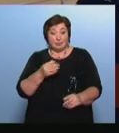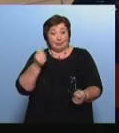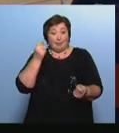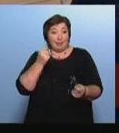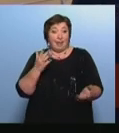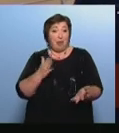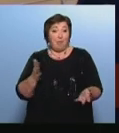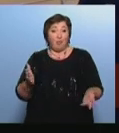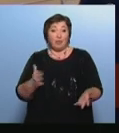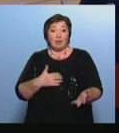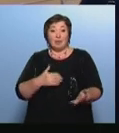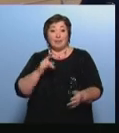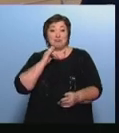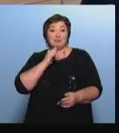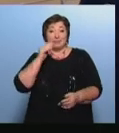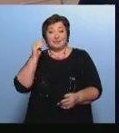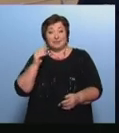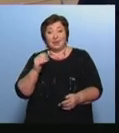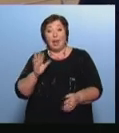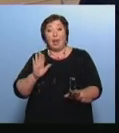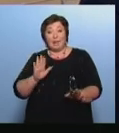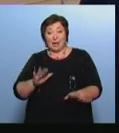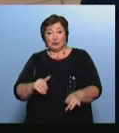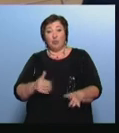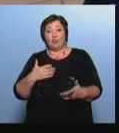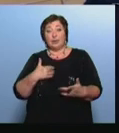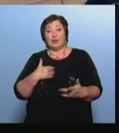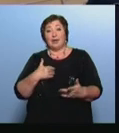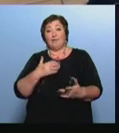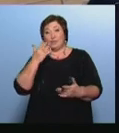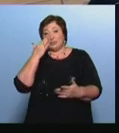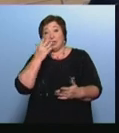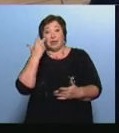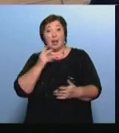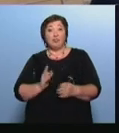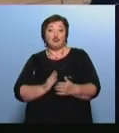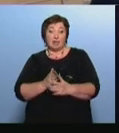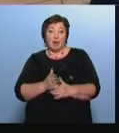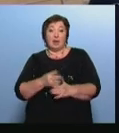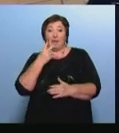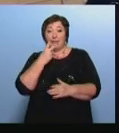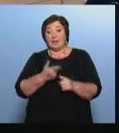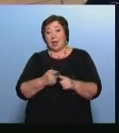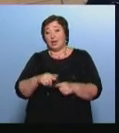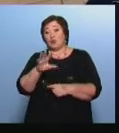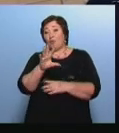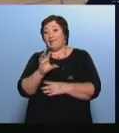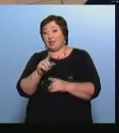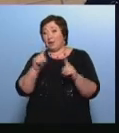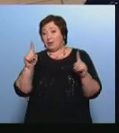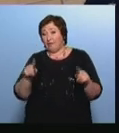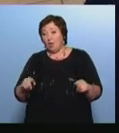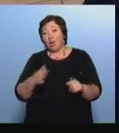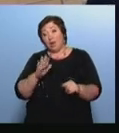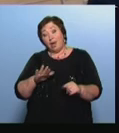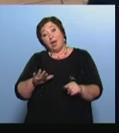Вообще я была в детском саду Потом, когда я пришла в музей, первый раз Я увидела их на фотографии Потом